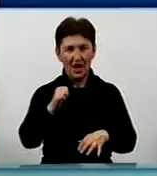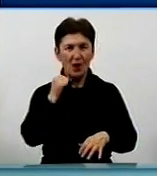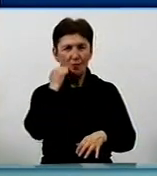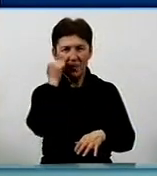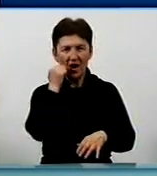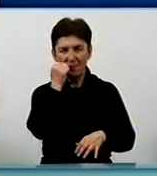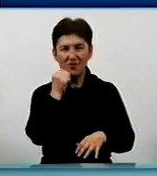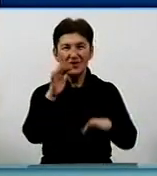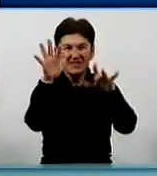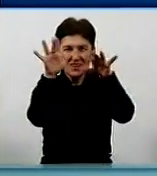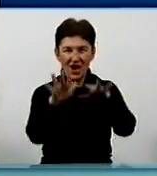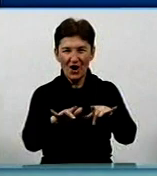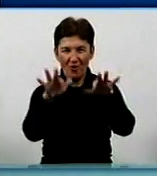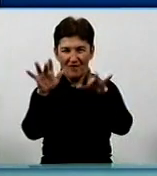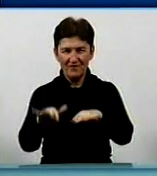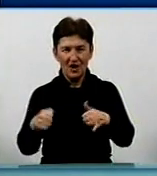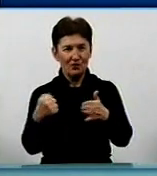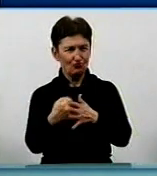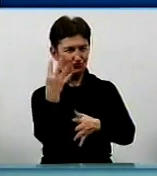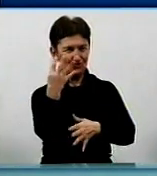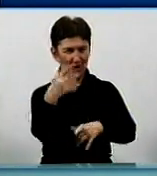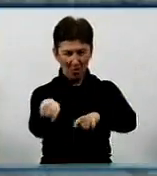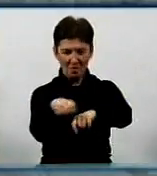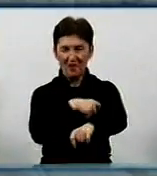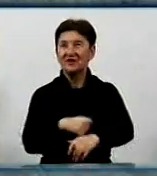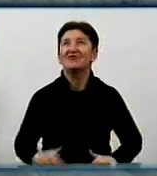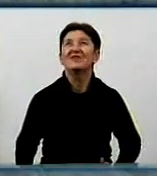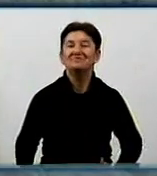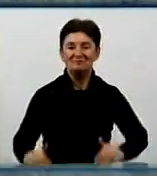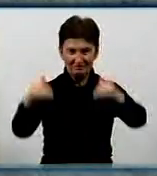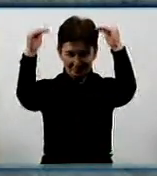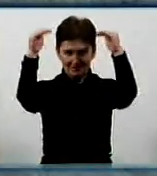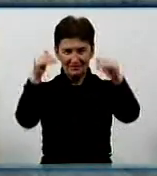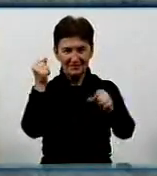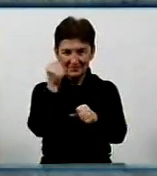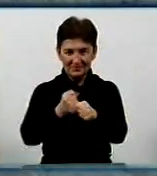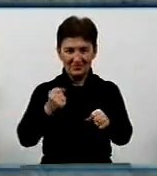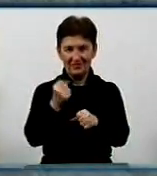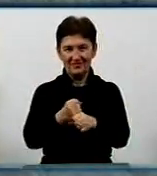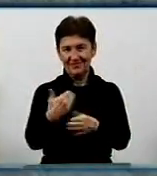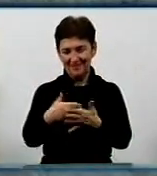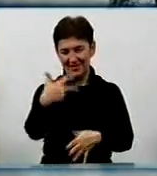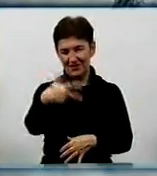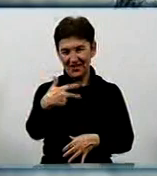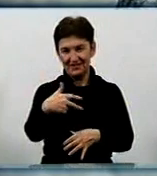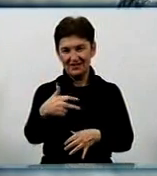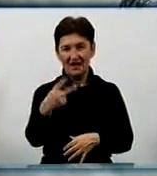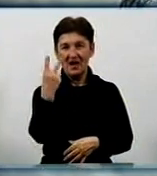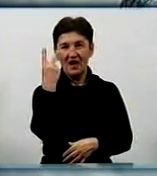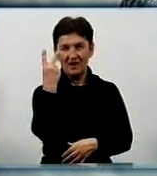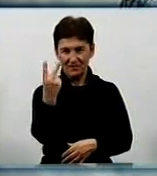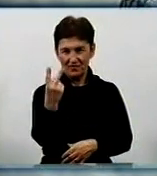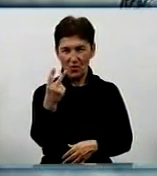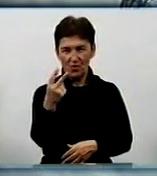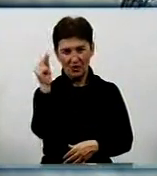бабу за вишки понад 4,5 метри. Над сніговиком працювало зо три десятки студентів, зліпили бабу протягом двох пар.